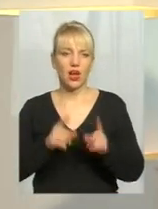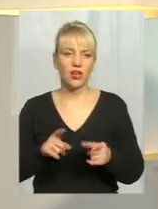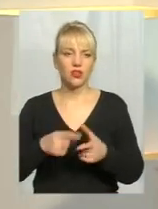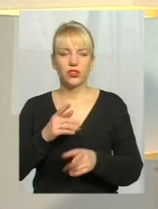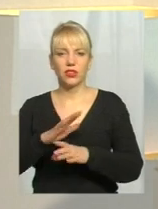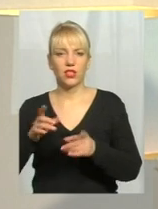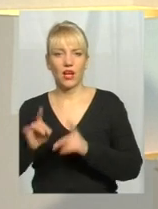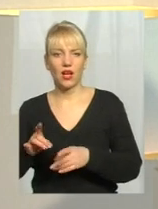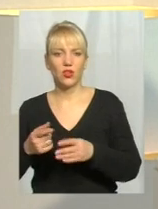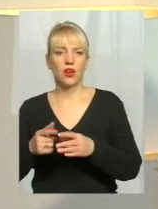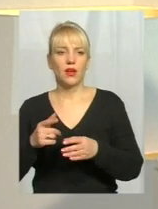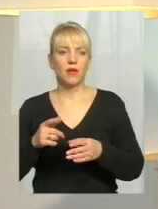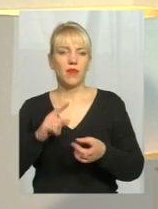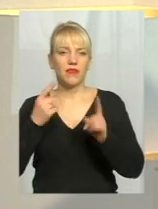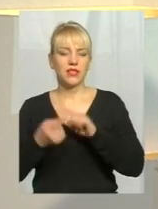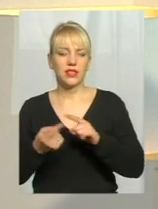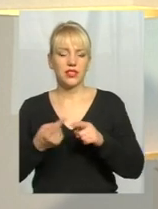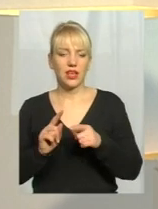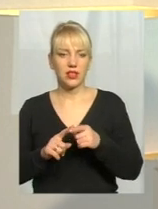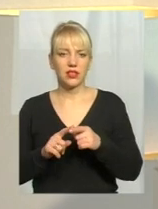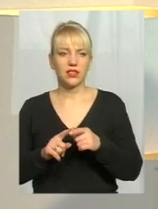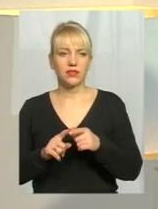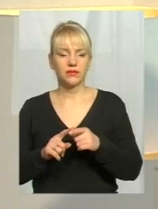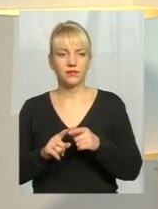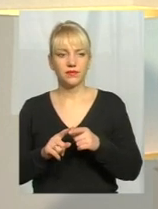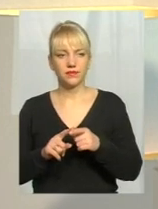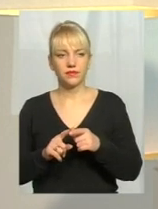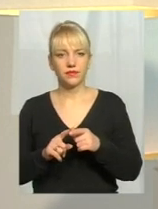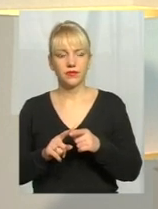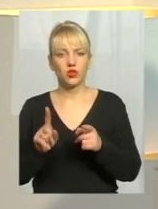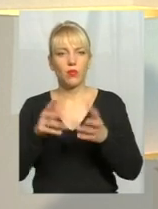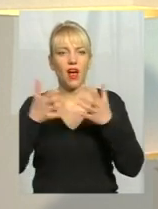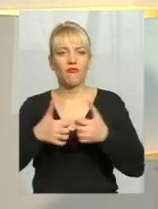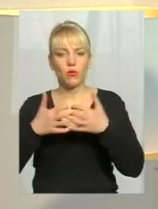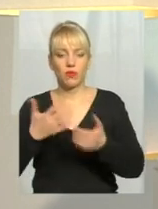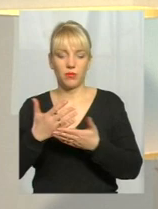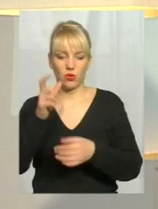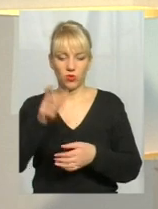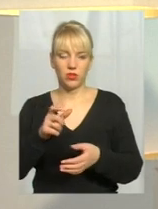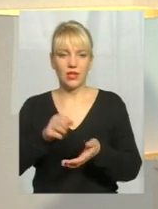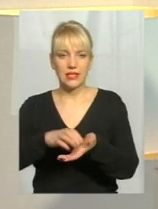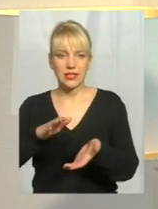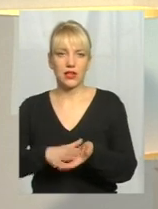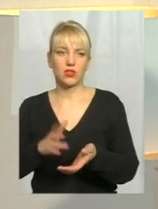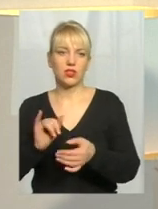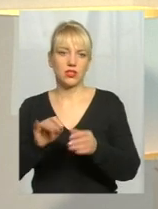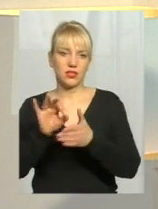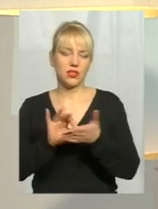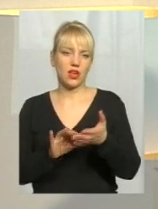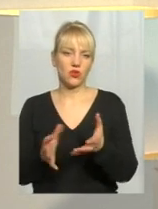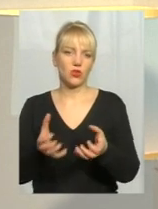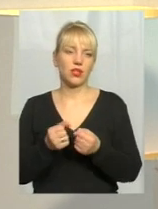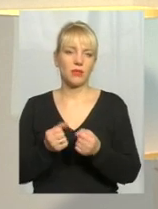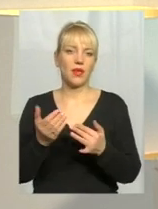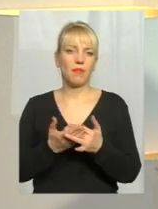перевести оцей процес надання пільгов в якийсь автоматичний режим? Людина зареєструвалася, отримала статус і отримує пільги. Чи